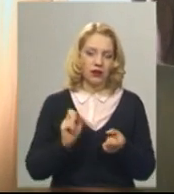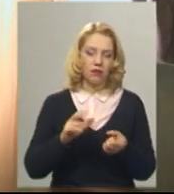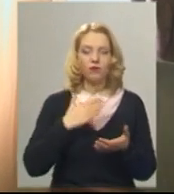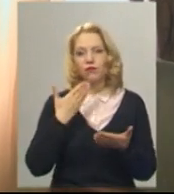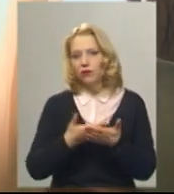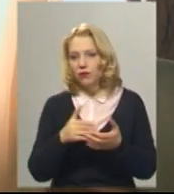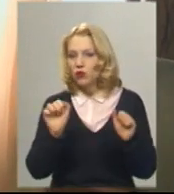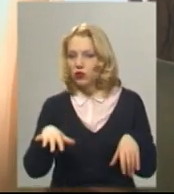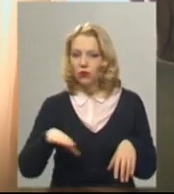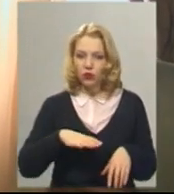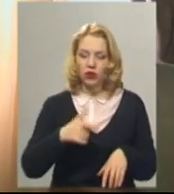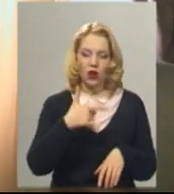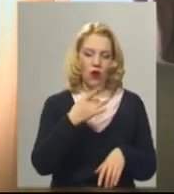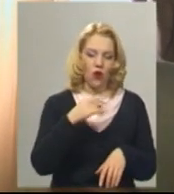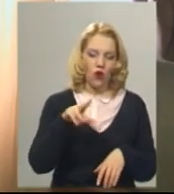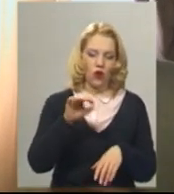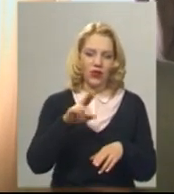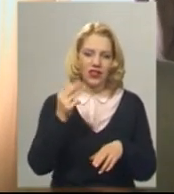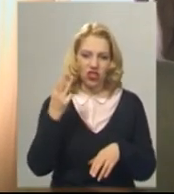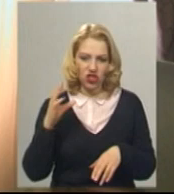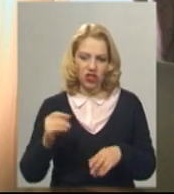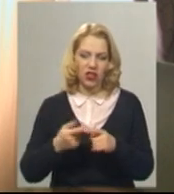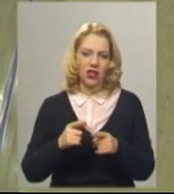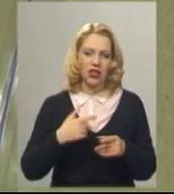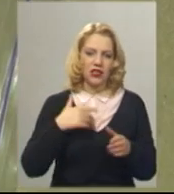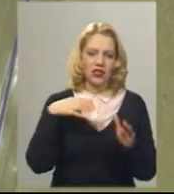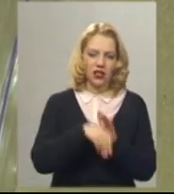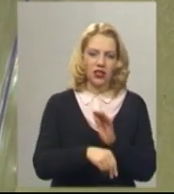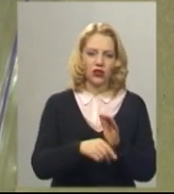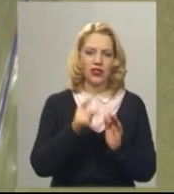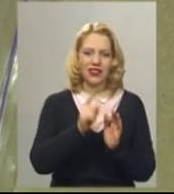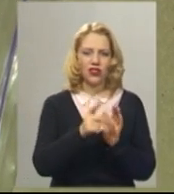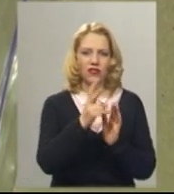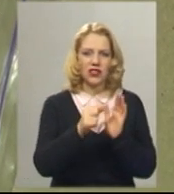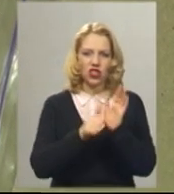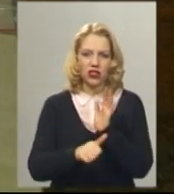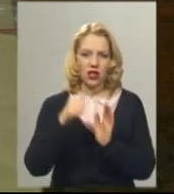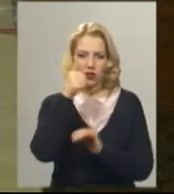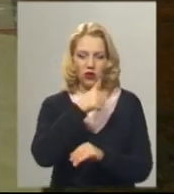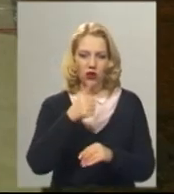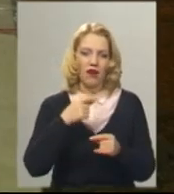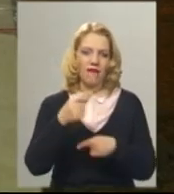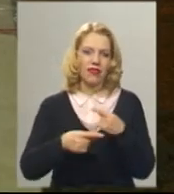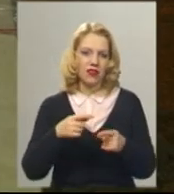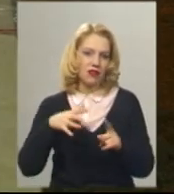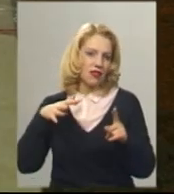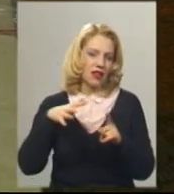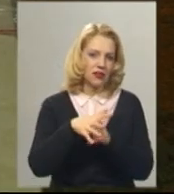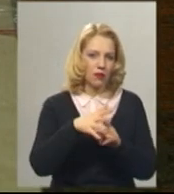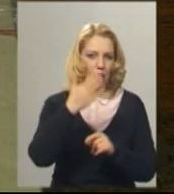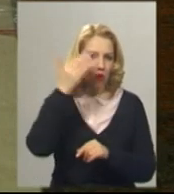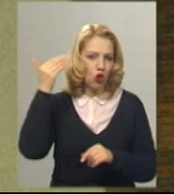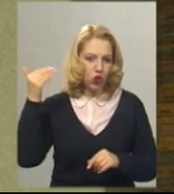припускати, що городище загинуло близько 1250-1260 років наслідок нападу монголо-татар. На одному із